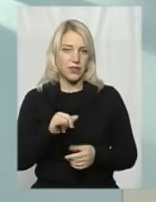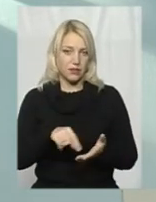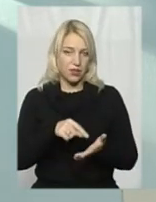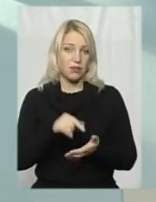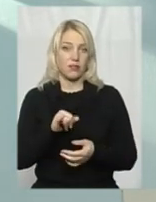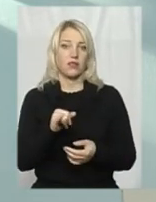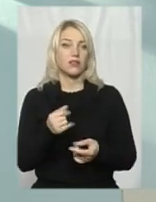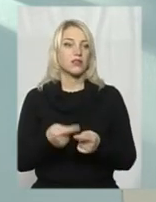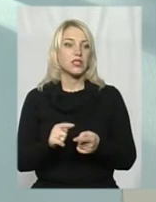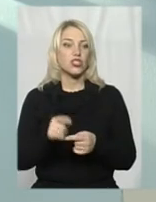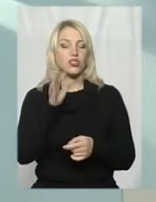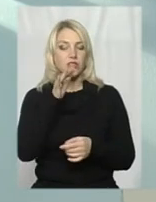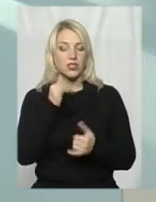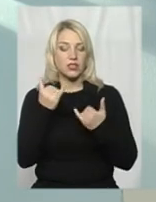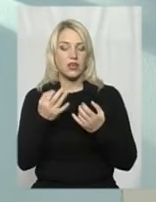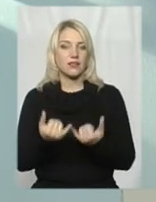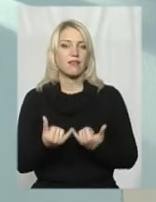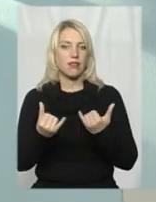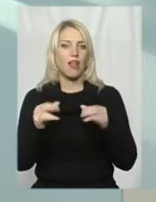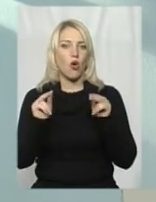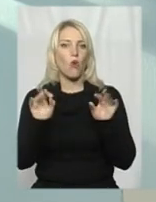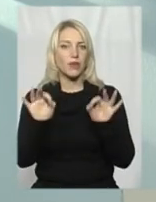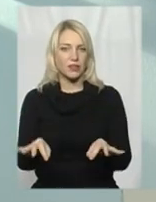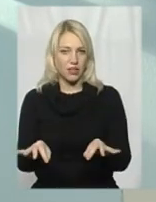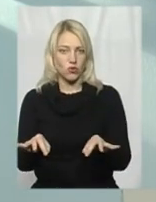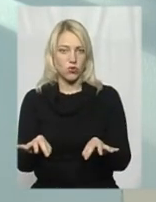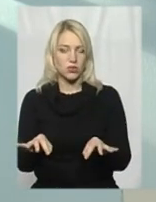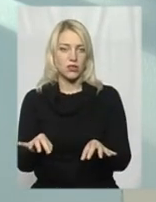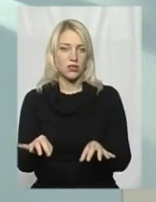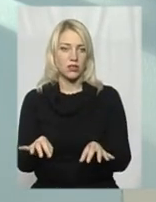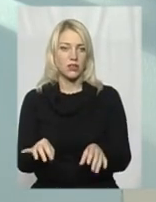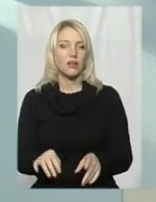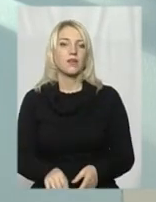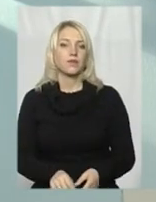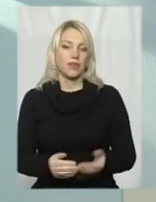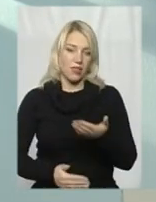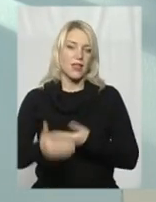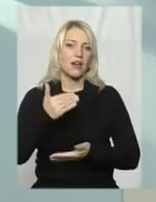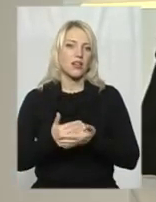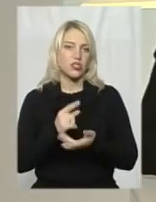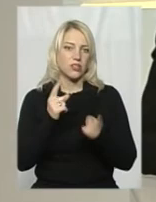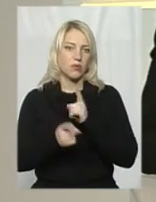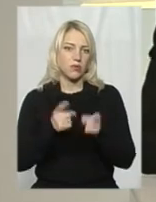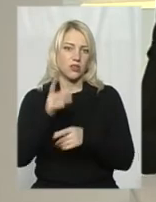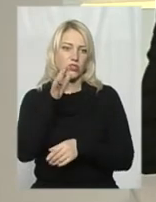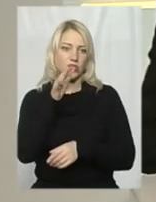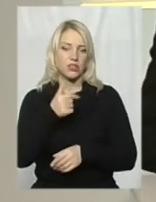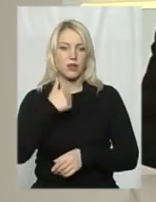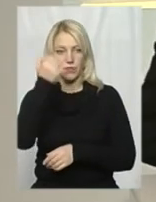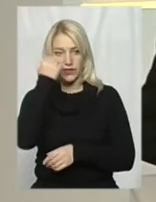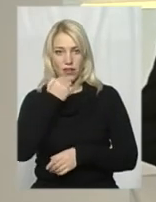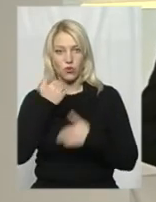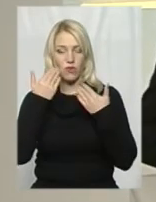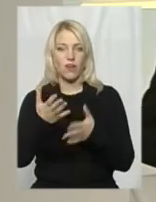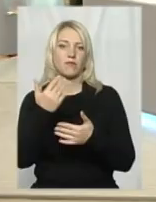для об'єктивності стали нарешті такими, як вони повинні бути. Я вам дякую